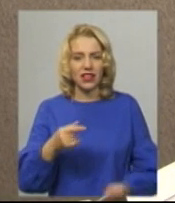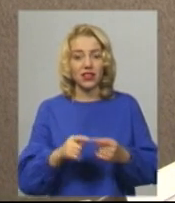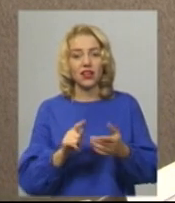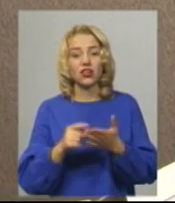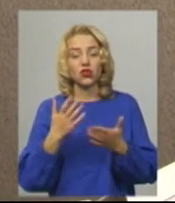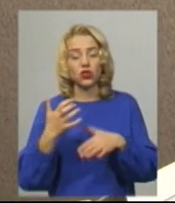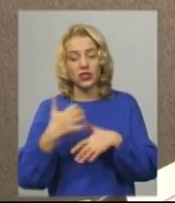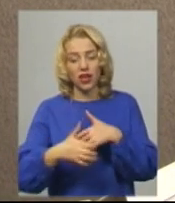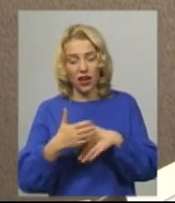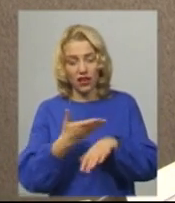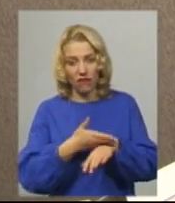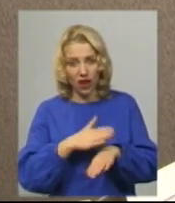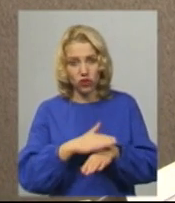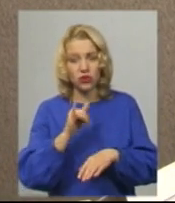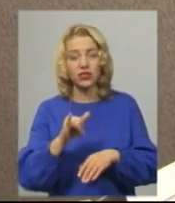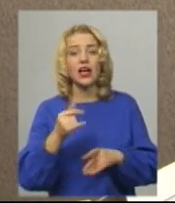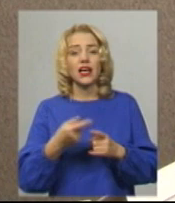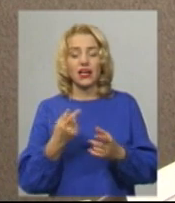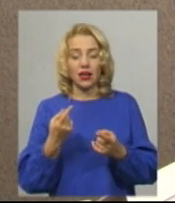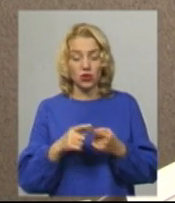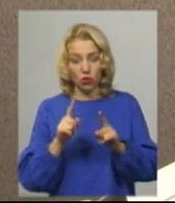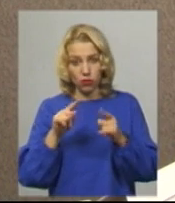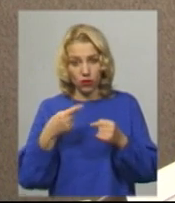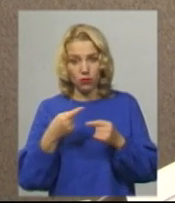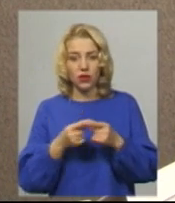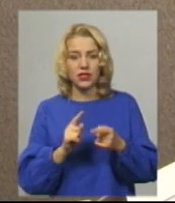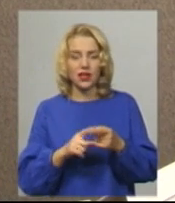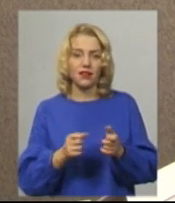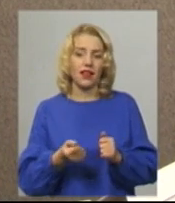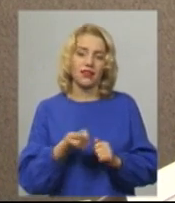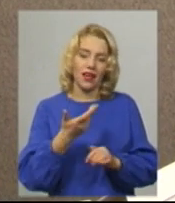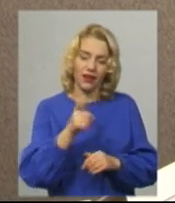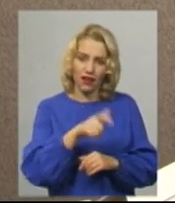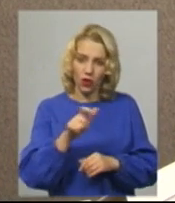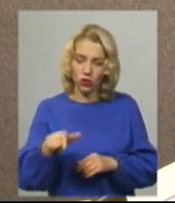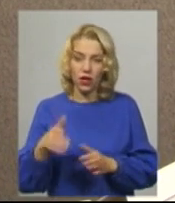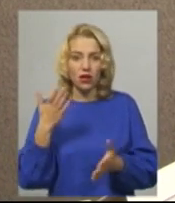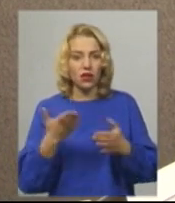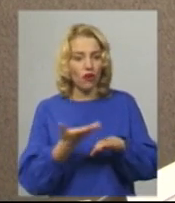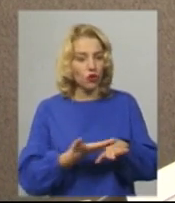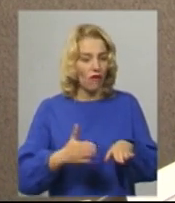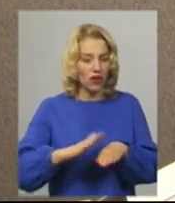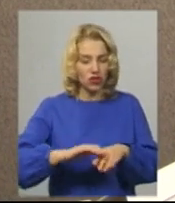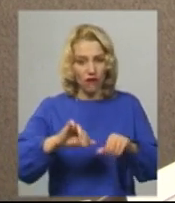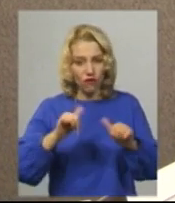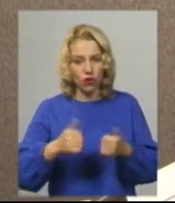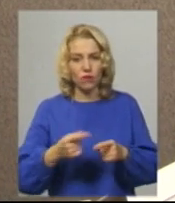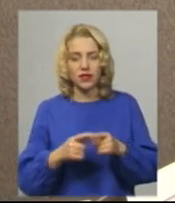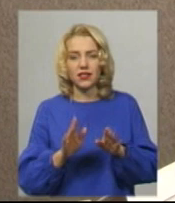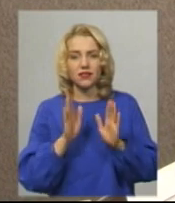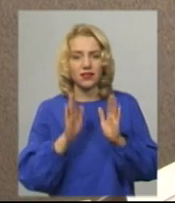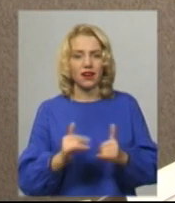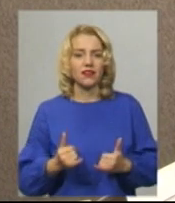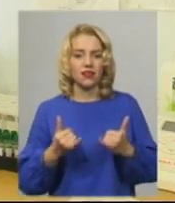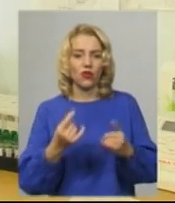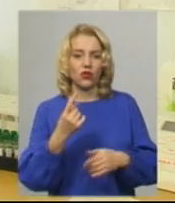середньої важкості і хворий потребує цього, то це на декілька хворих. Якщо у важкій формі буде захворювання, це на одного